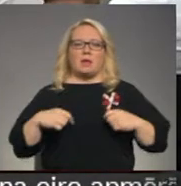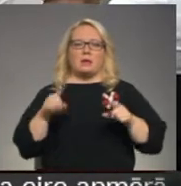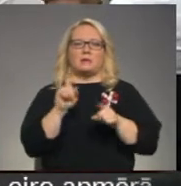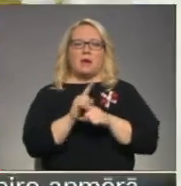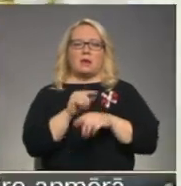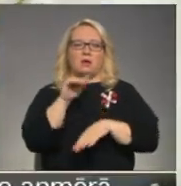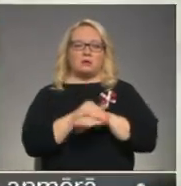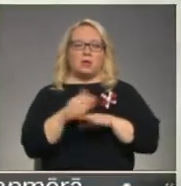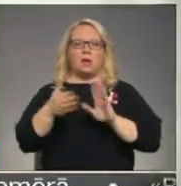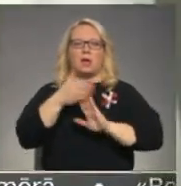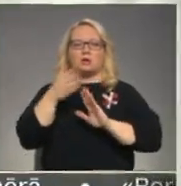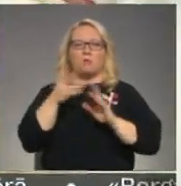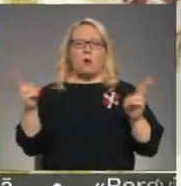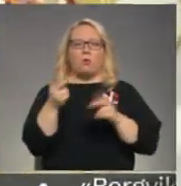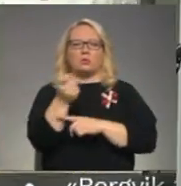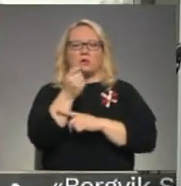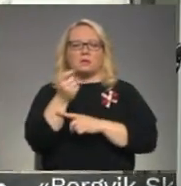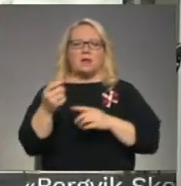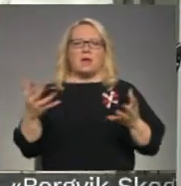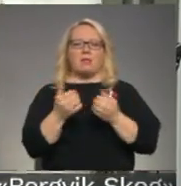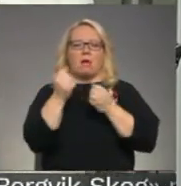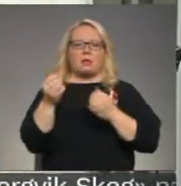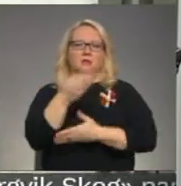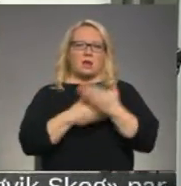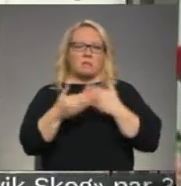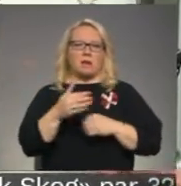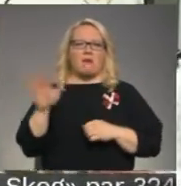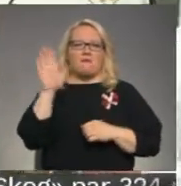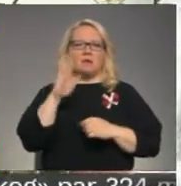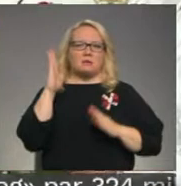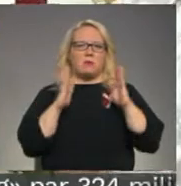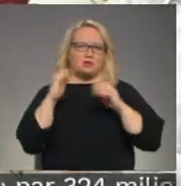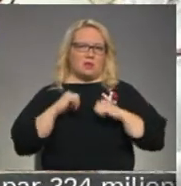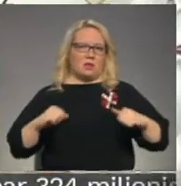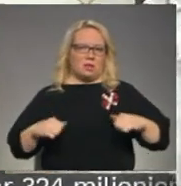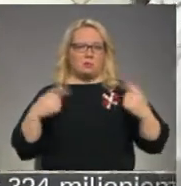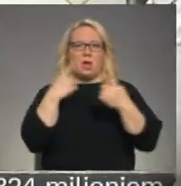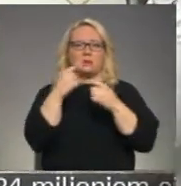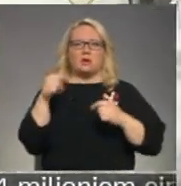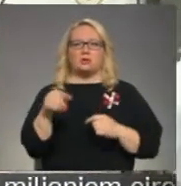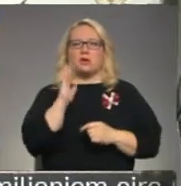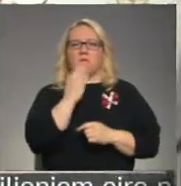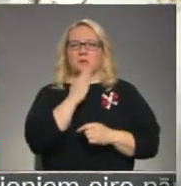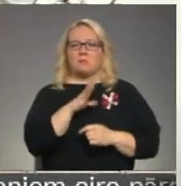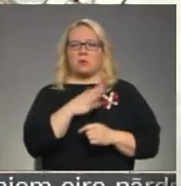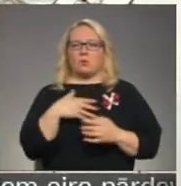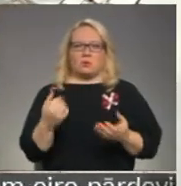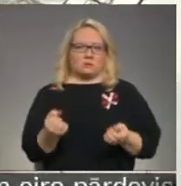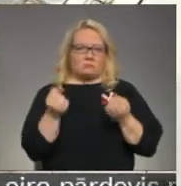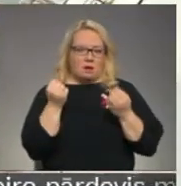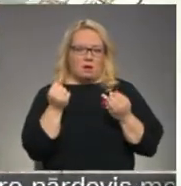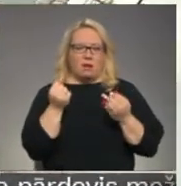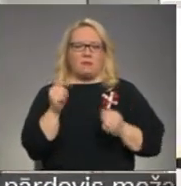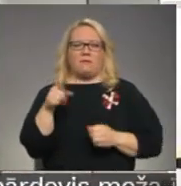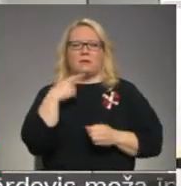secināts, ka jāuzlabo un dzēsēgu labēju sadarbība ar valsts mežu dienestu, kas arī jādzīst, ka šī vasara bijusi ļoti smaga. Viņam